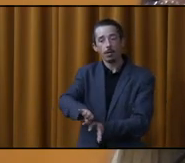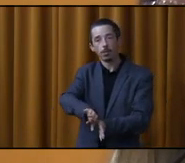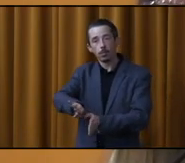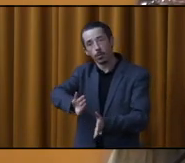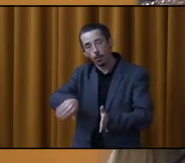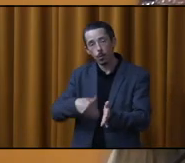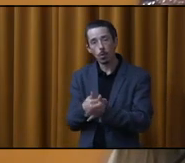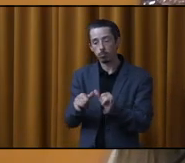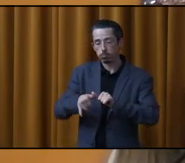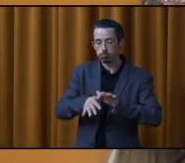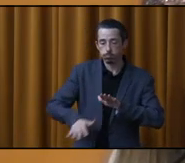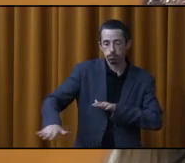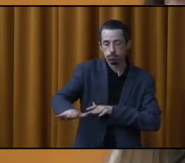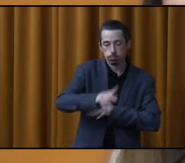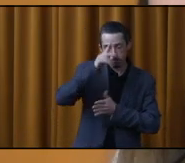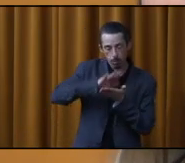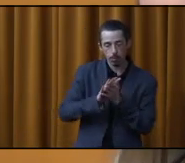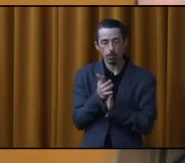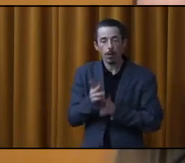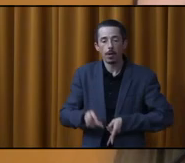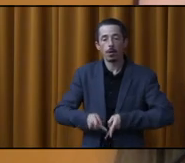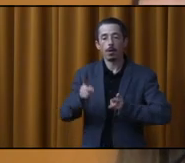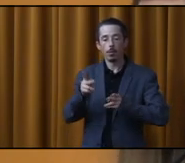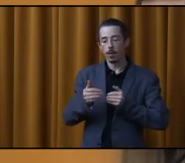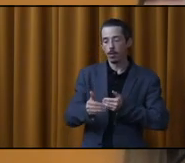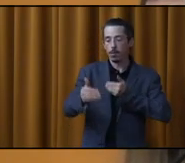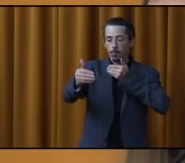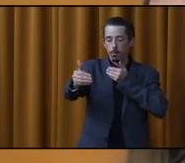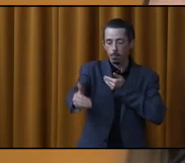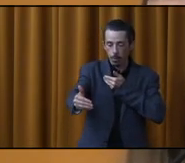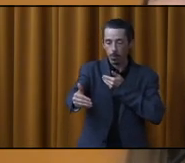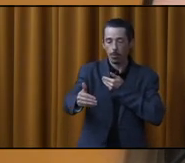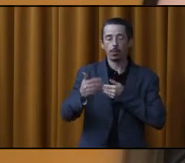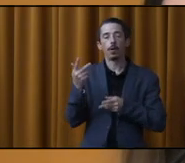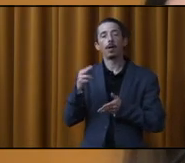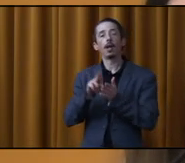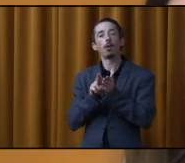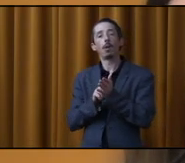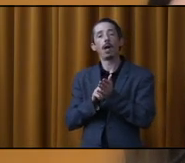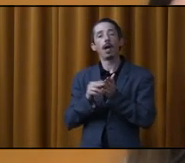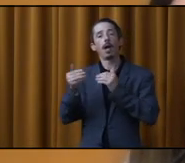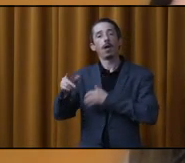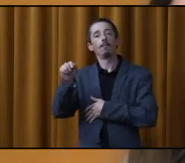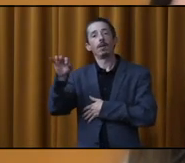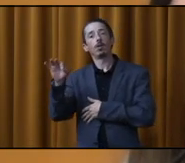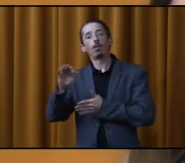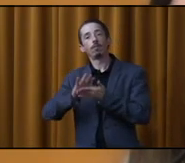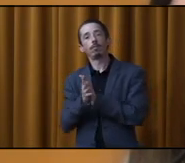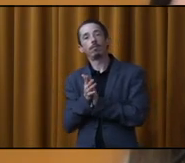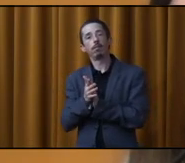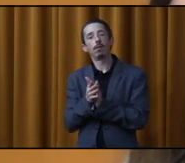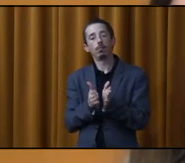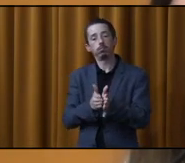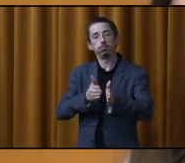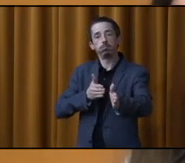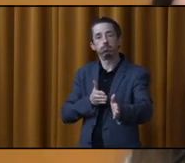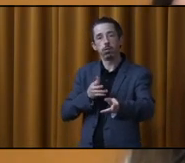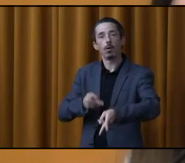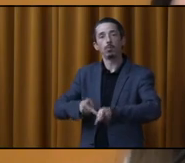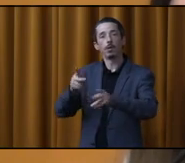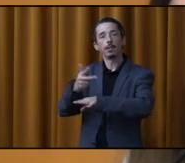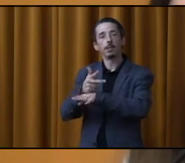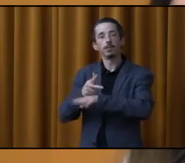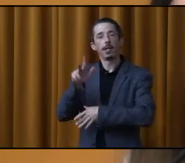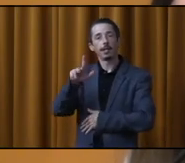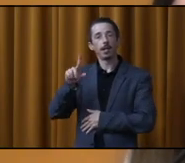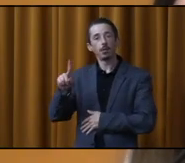seront reconfigurées pour en obtenir à 31, alors que le règlement en exige 29, sur l'immeuble situé au 75